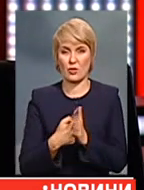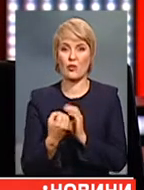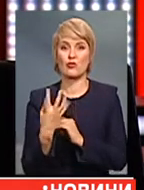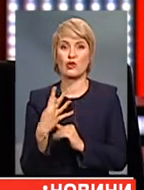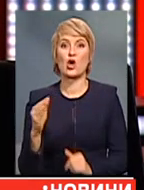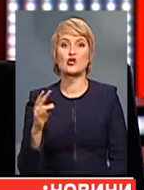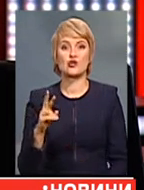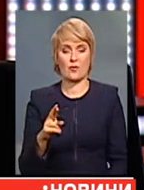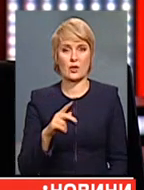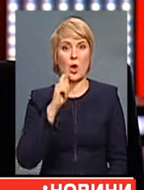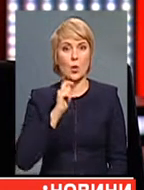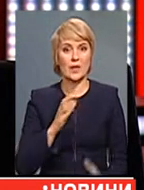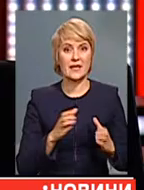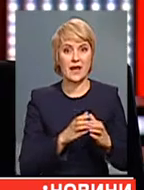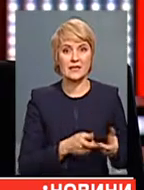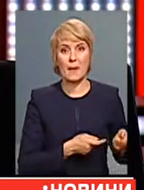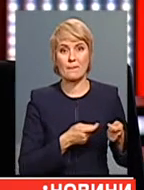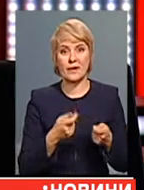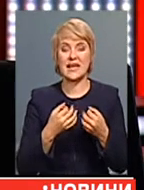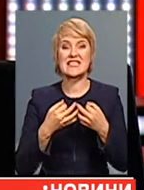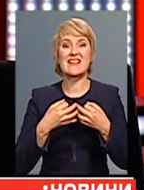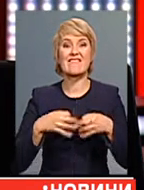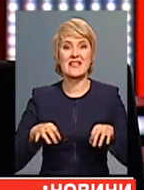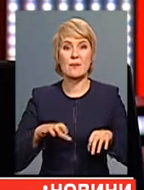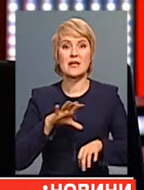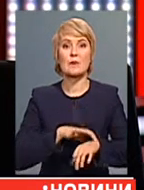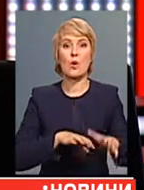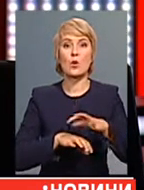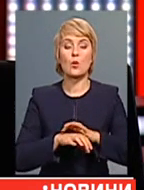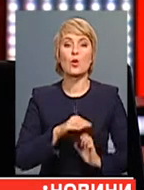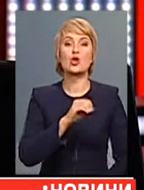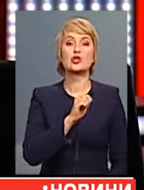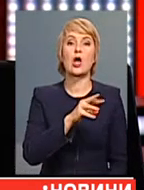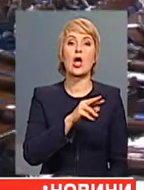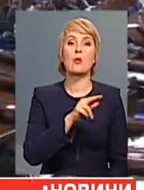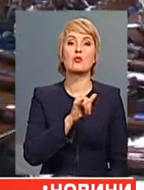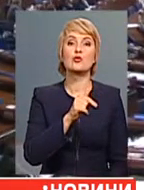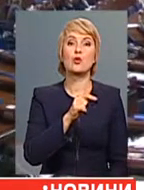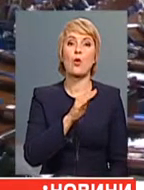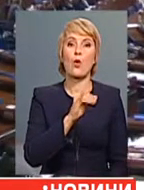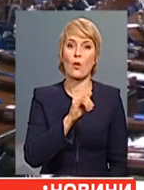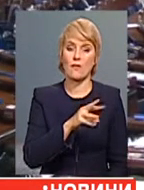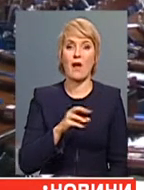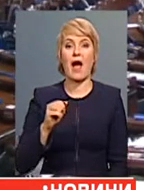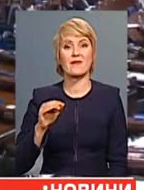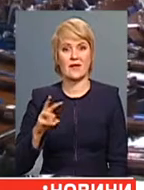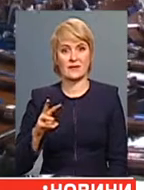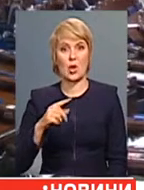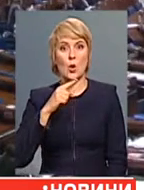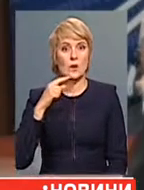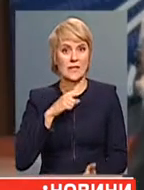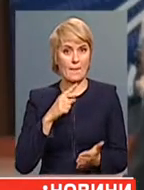Франції разом із звільненими з російського полону Володимиром Жимчуговим і Геннадієм Афанасьєвим. Саме російське питання може збурити